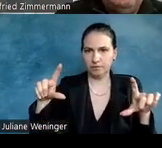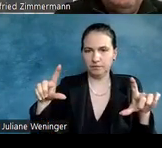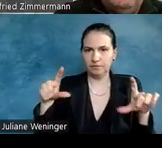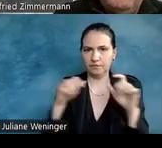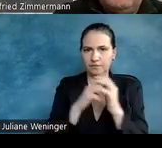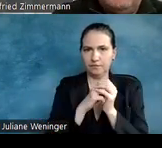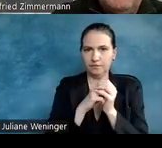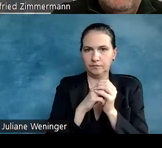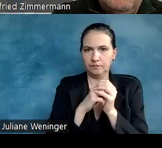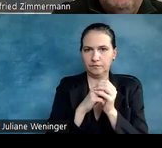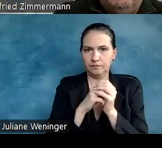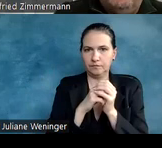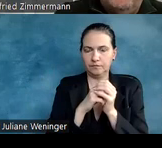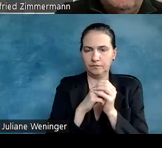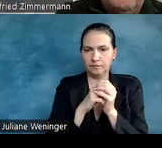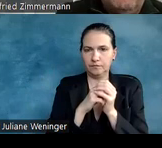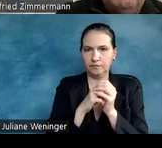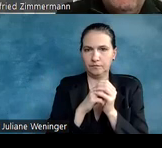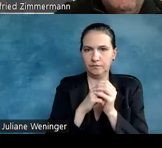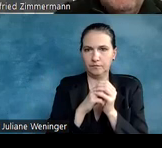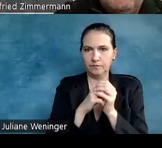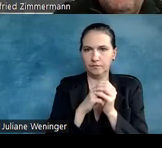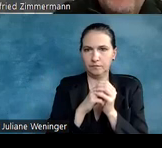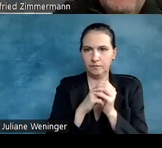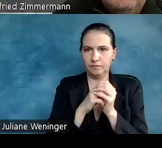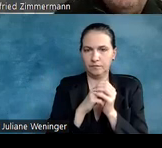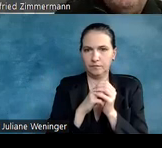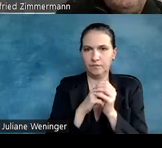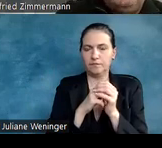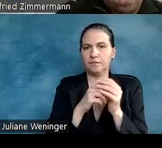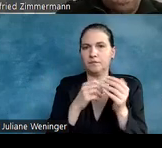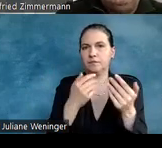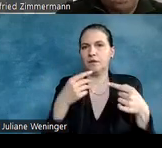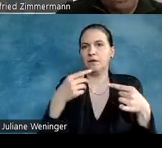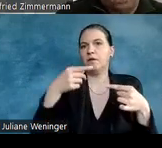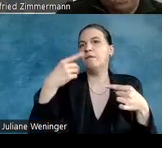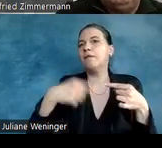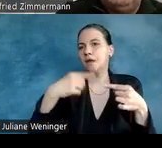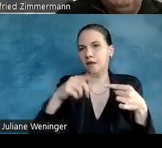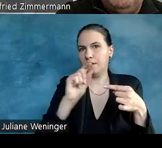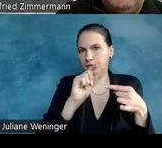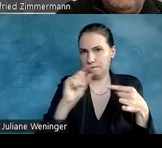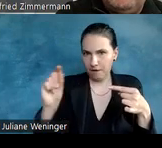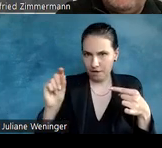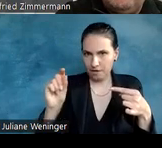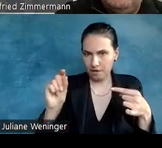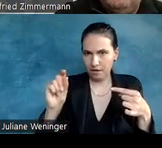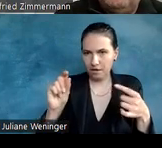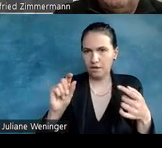den nächsten Folien drauf. Also fehlende Felder werden rot markiert.